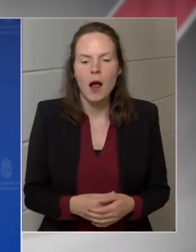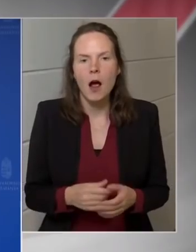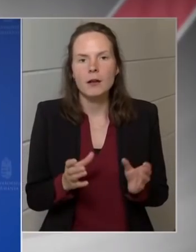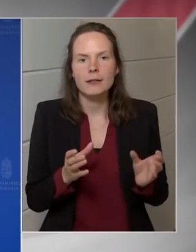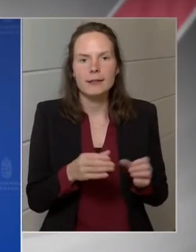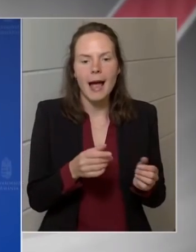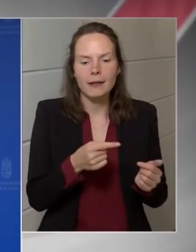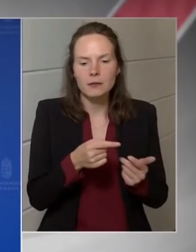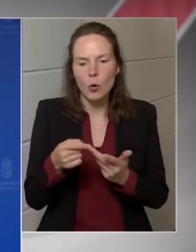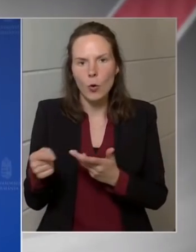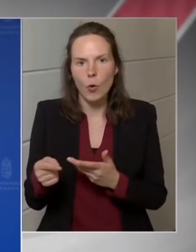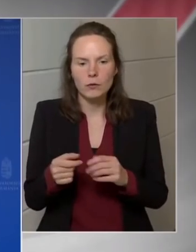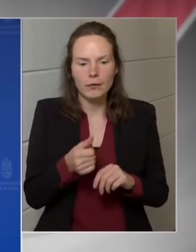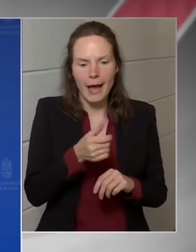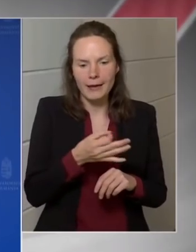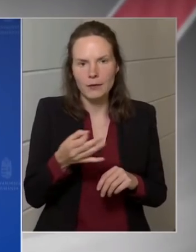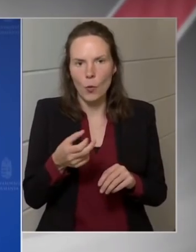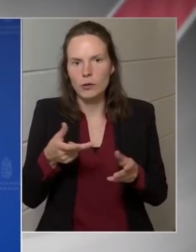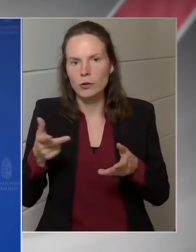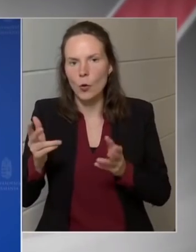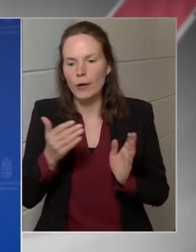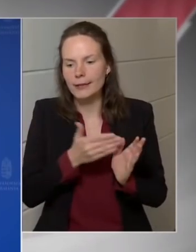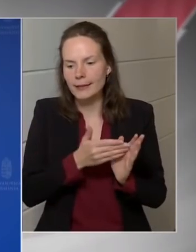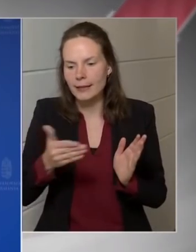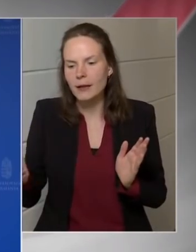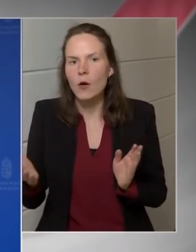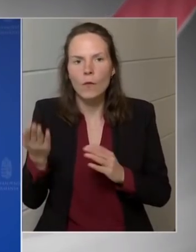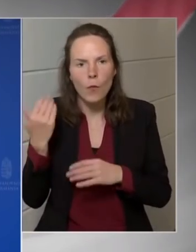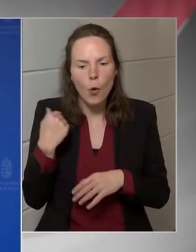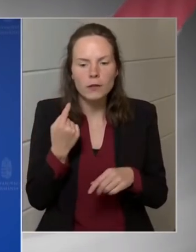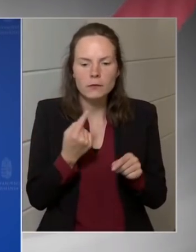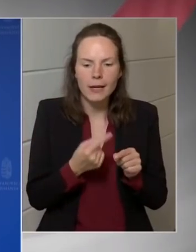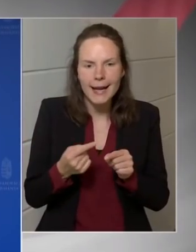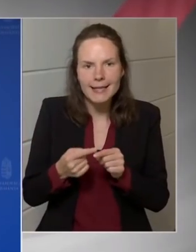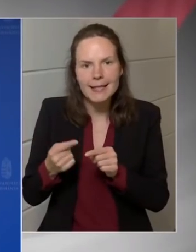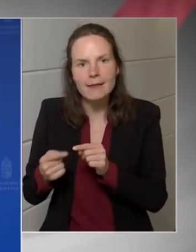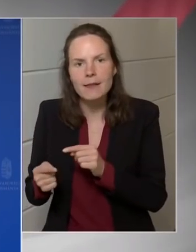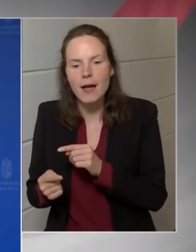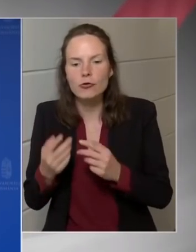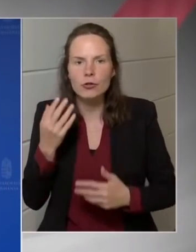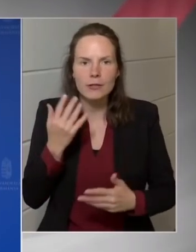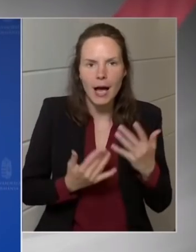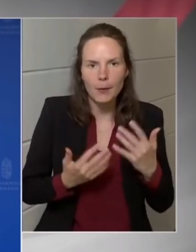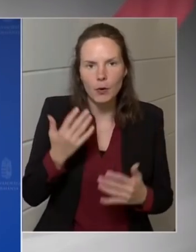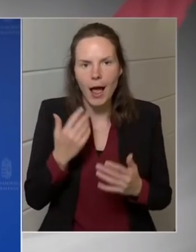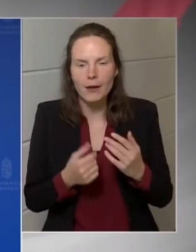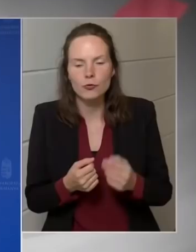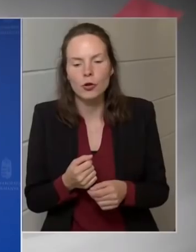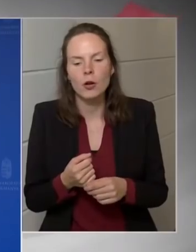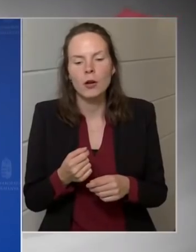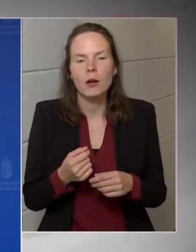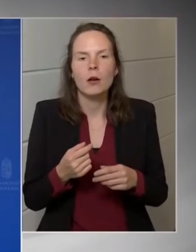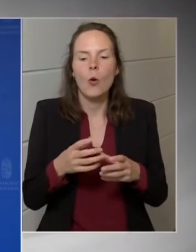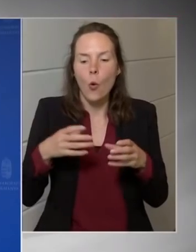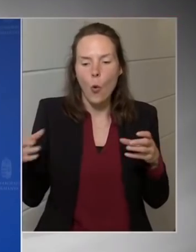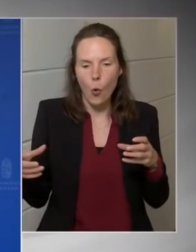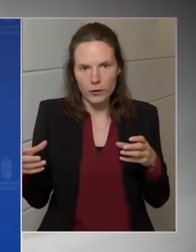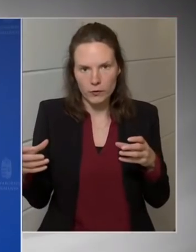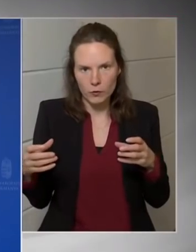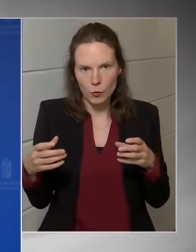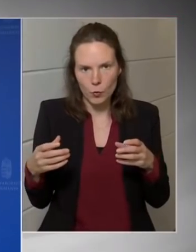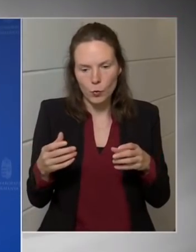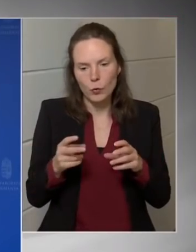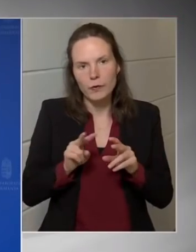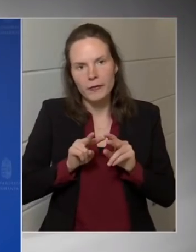indokolt. Nem véletlen, hogy ezt a fajta megoldást választottuk. Minden egyes szektor esetén, itt az 1